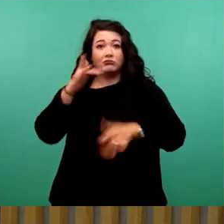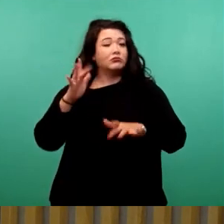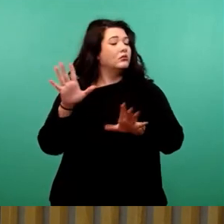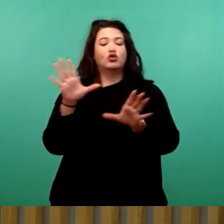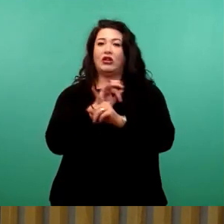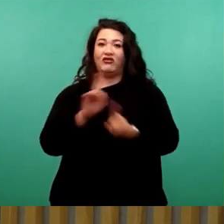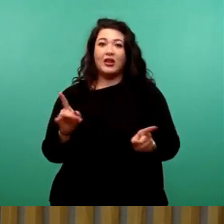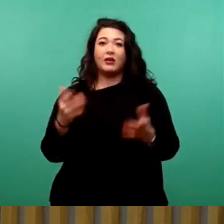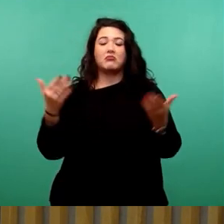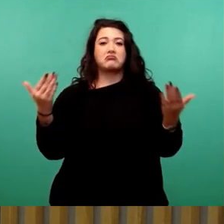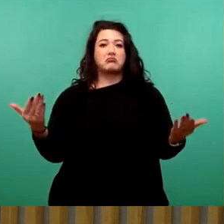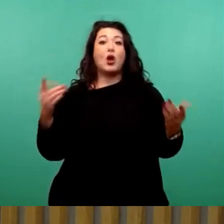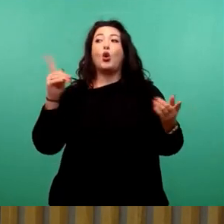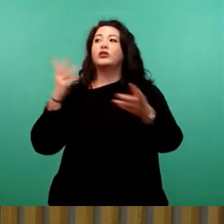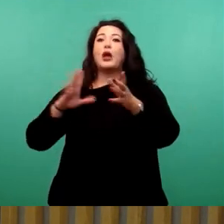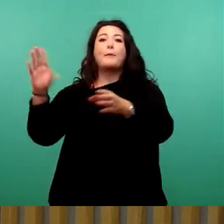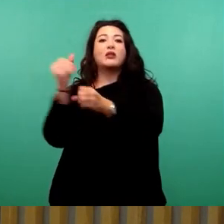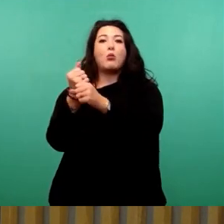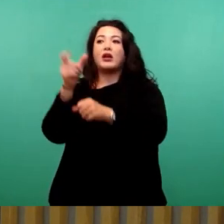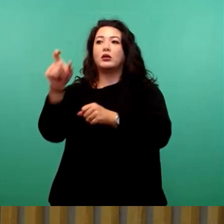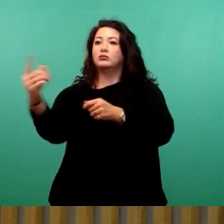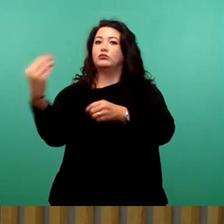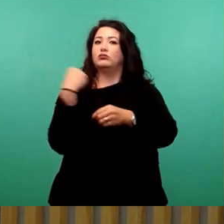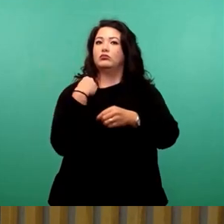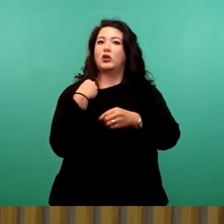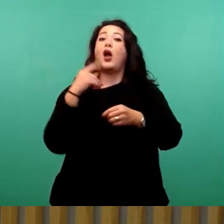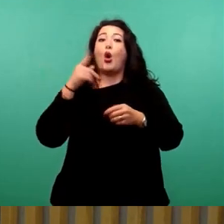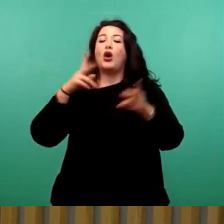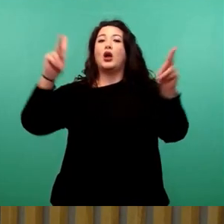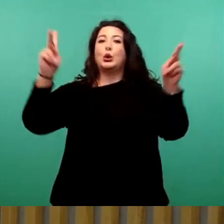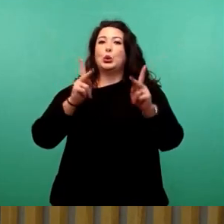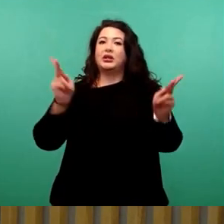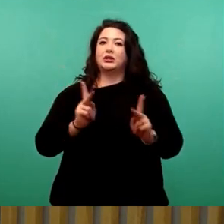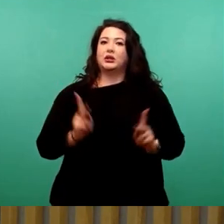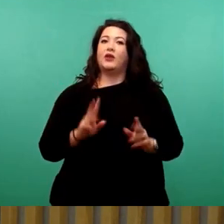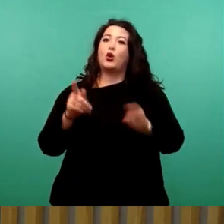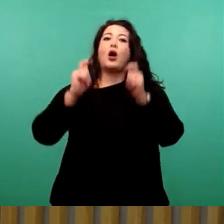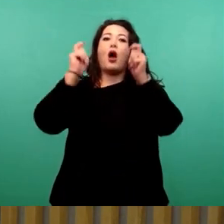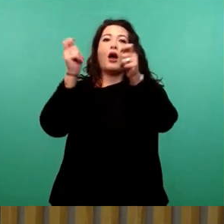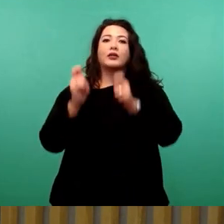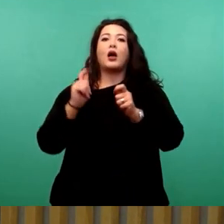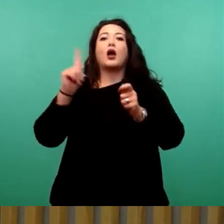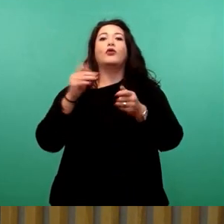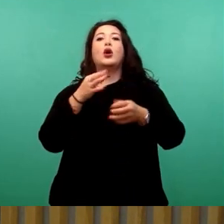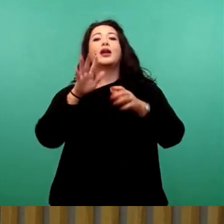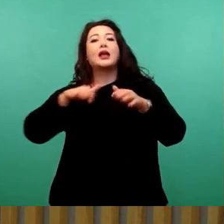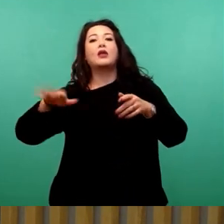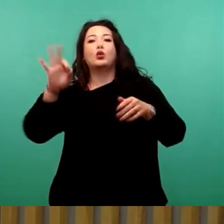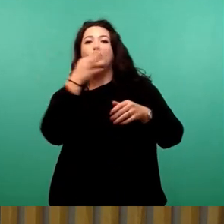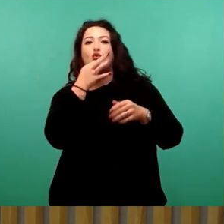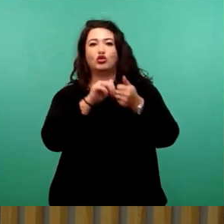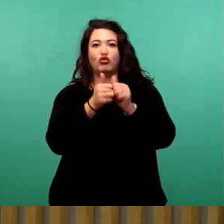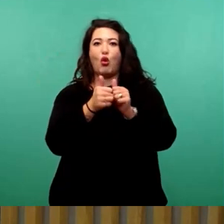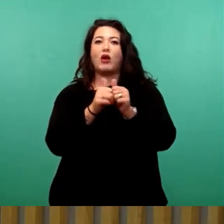Mitarbeiter erzählt, würde es wohl zu Kürzungen, zu Nichtbewilligungen von Anträgen im Kinder- und Jugendsport und im Breitensport kommen.